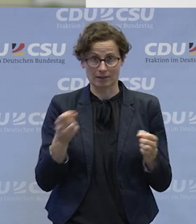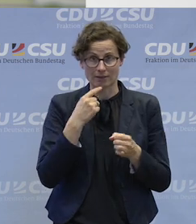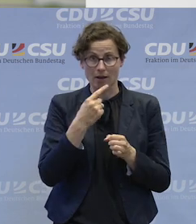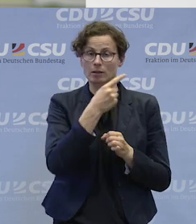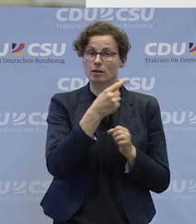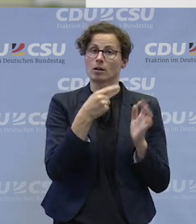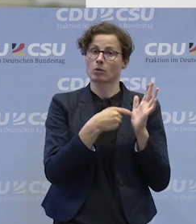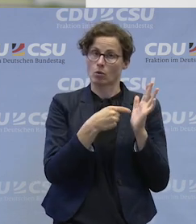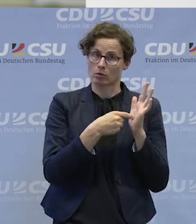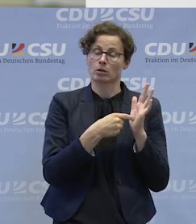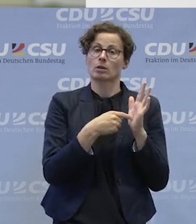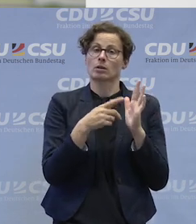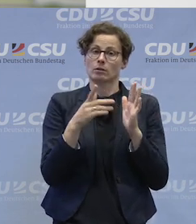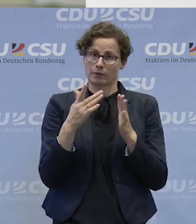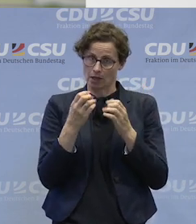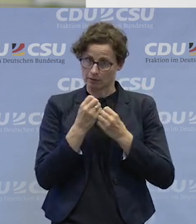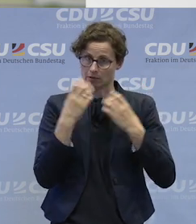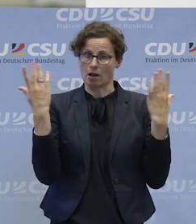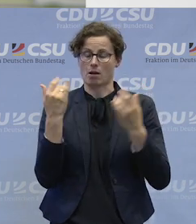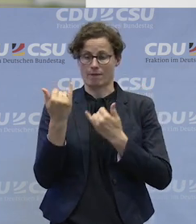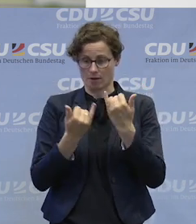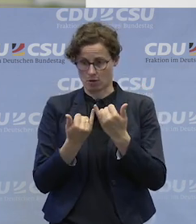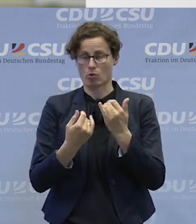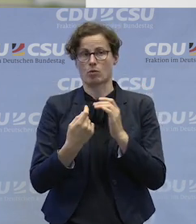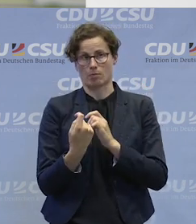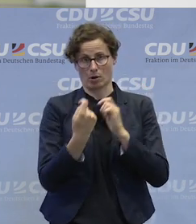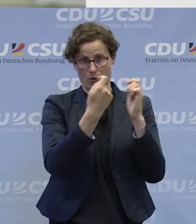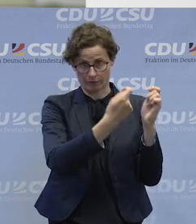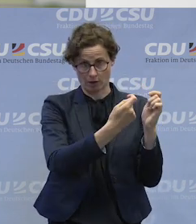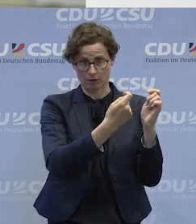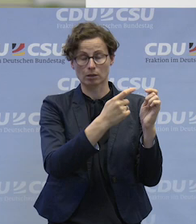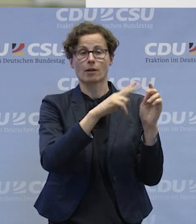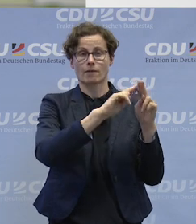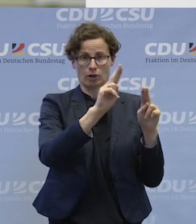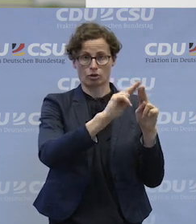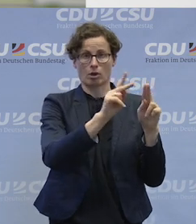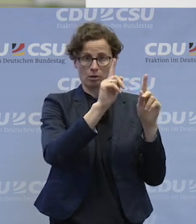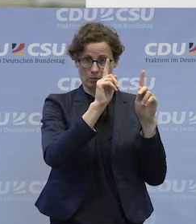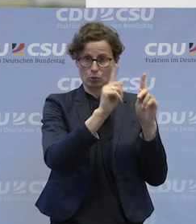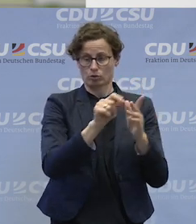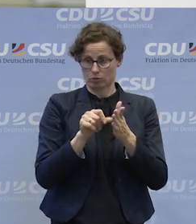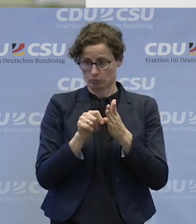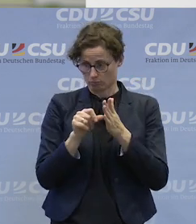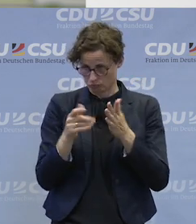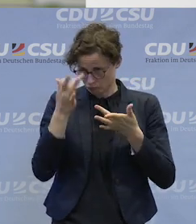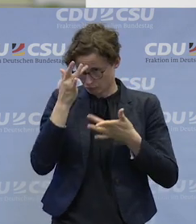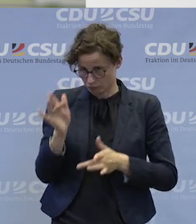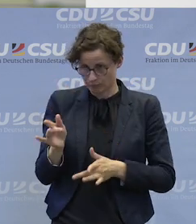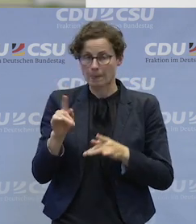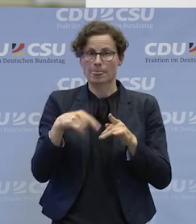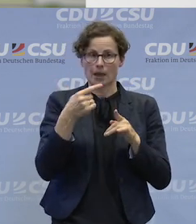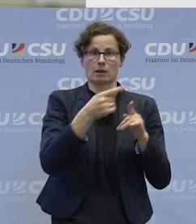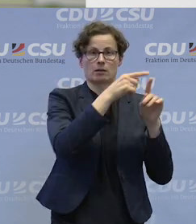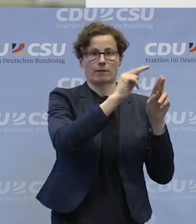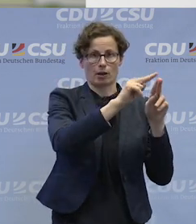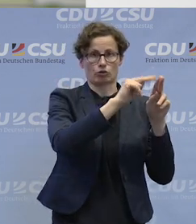wir das nicht wiederbekommen. Die Reihenfolge ist eine andere. Die Frauenbeauftragte hat den Anspruch, die Werkstatt hat den Anspruch gegen